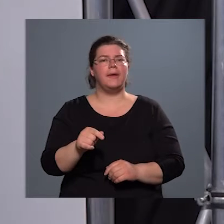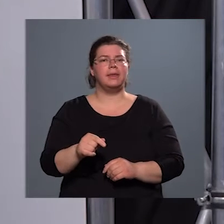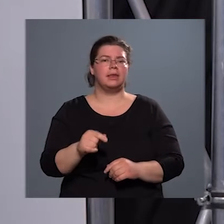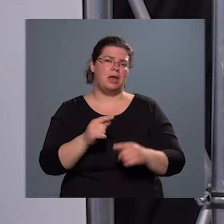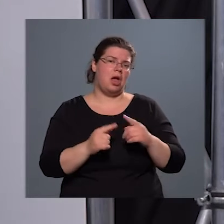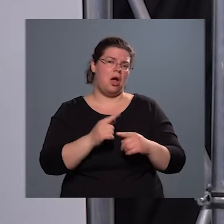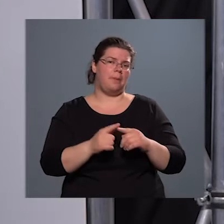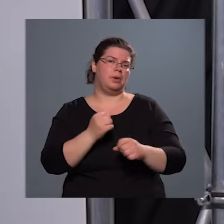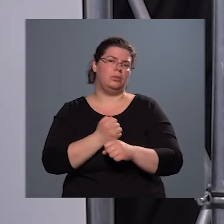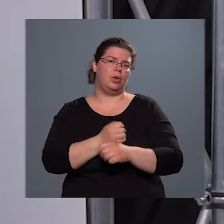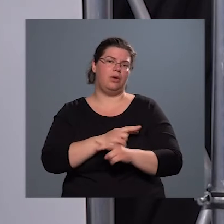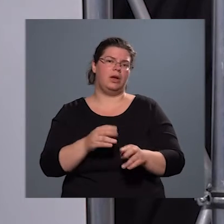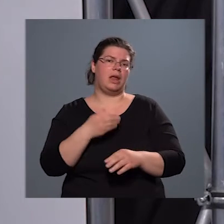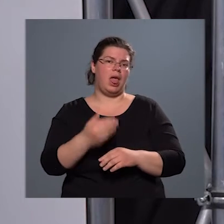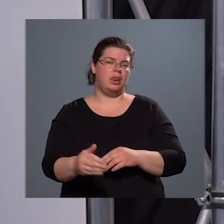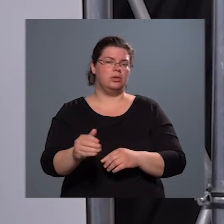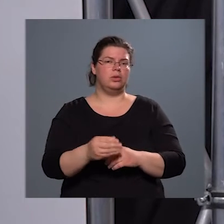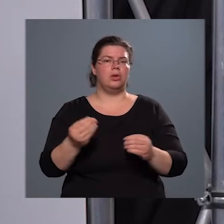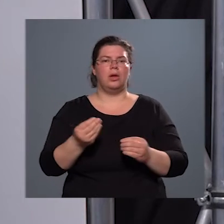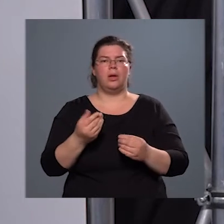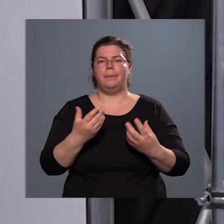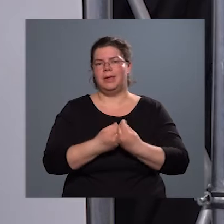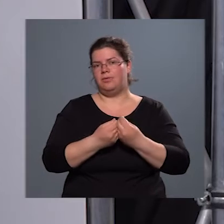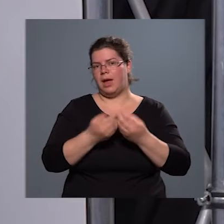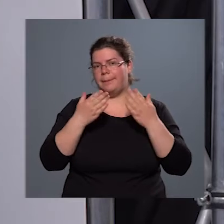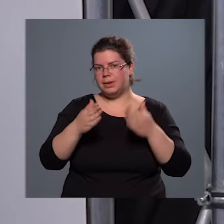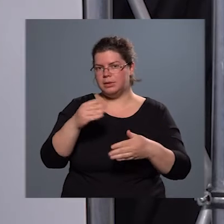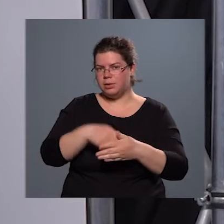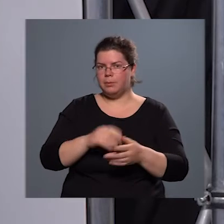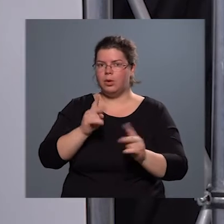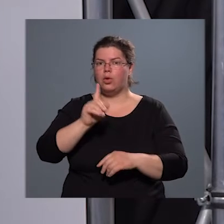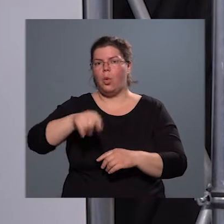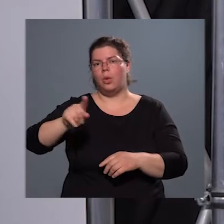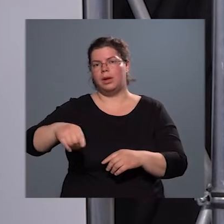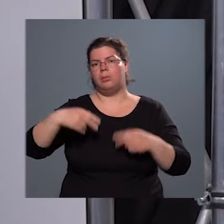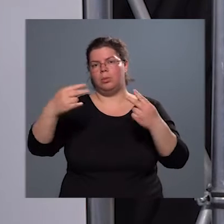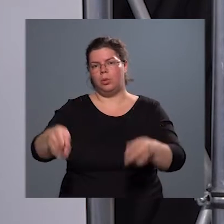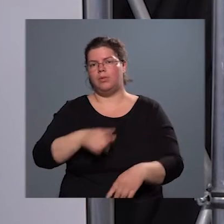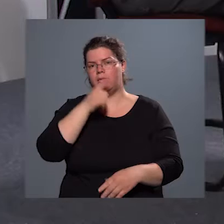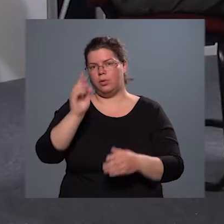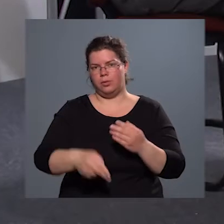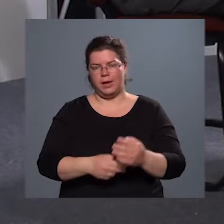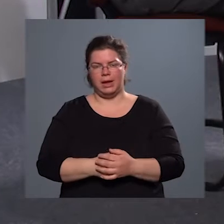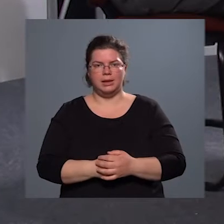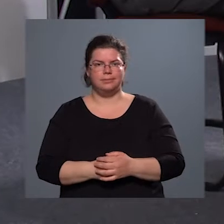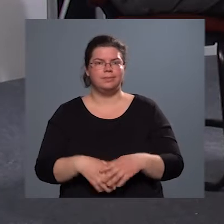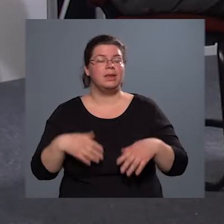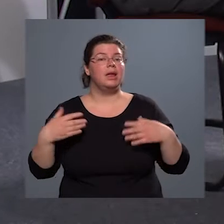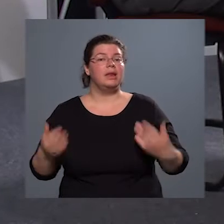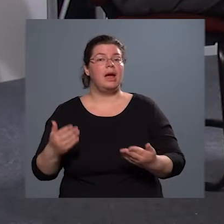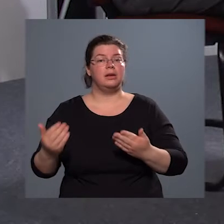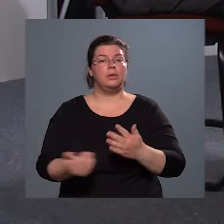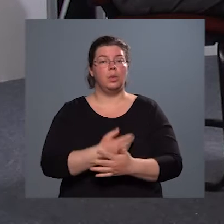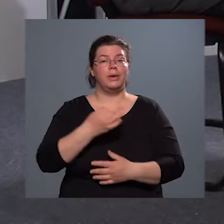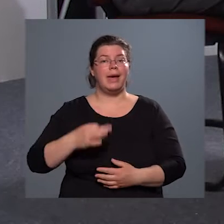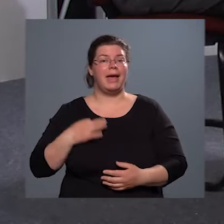munka van előttünk, amivel bízunk abban, hogy hónapok múlva végezni fogunk. Tehát az új